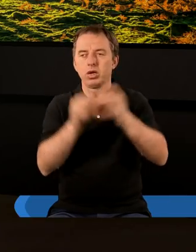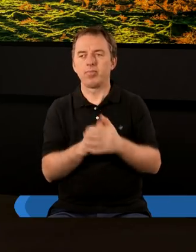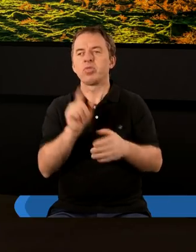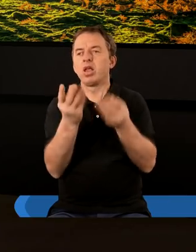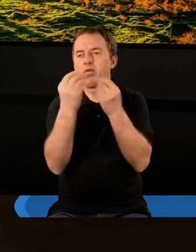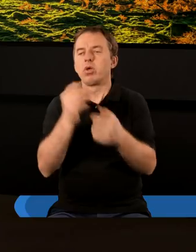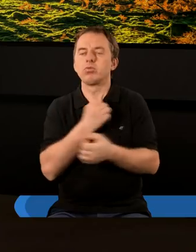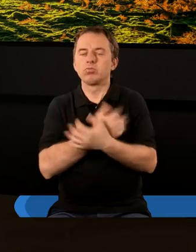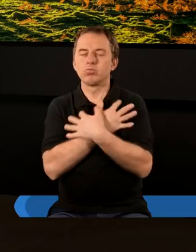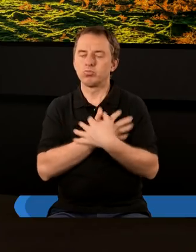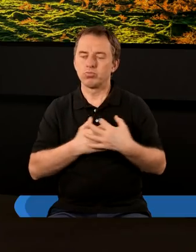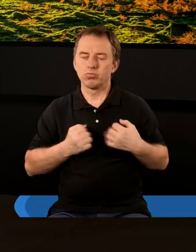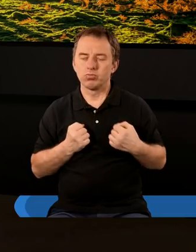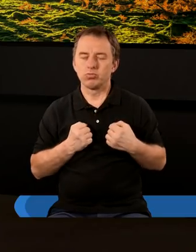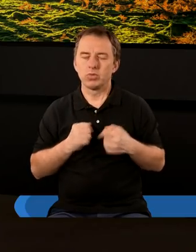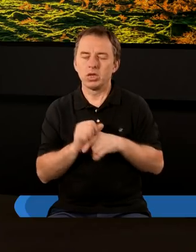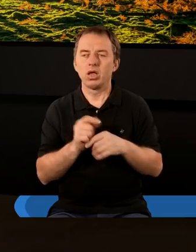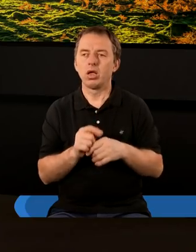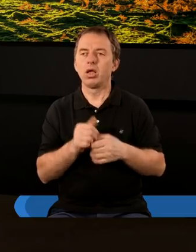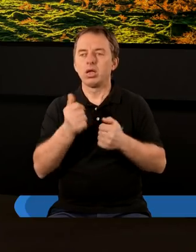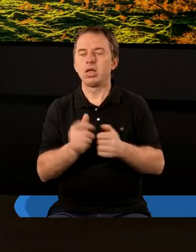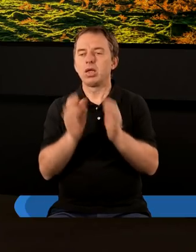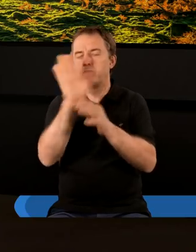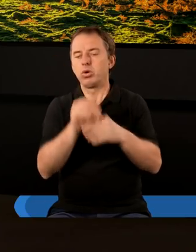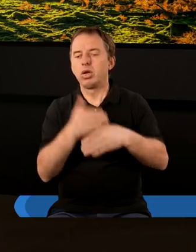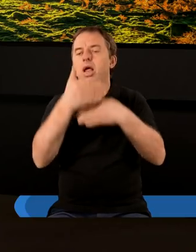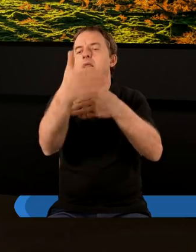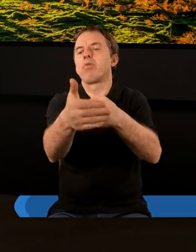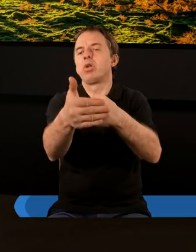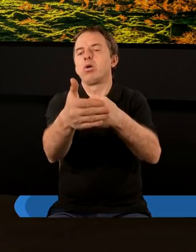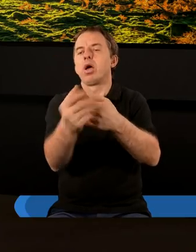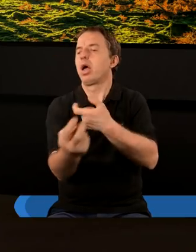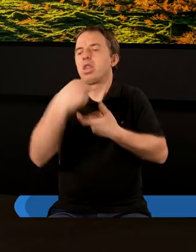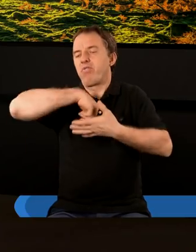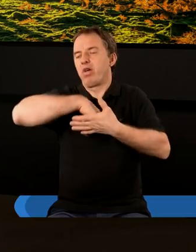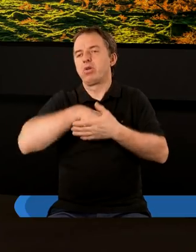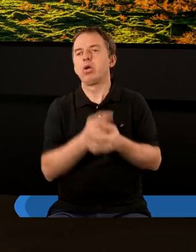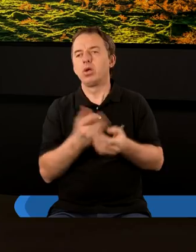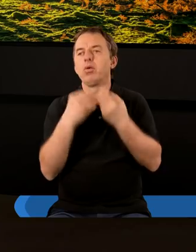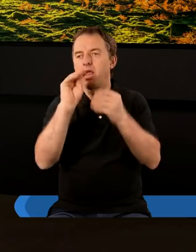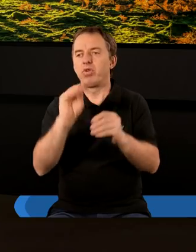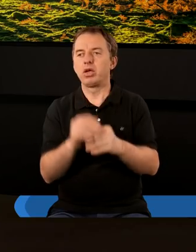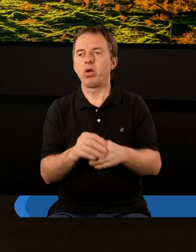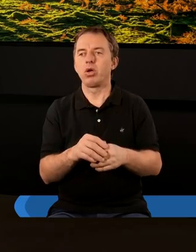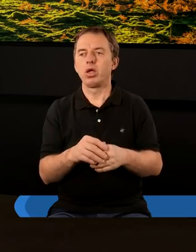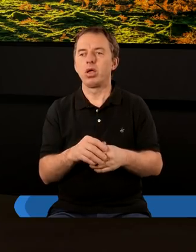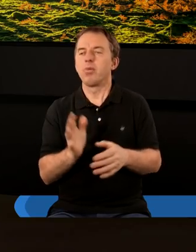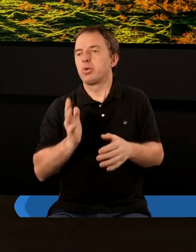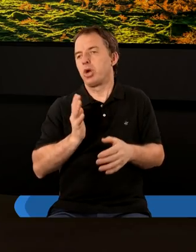bo największą tragedią człowieka jest gdy Bóg stoi na zewnątrz jego życia ale największym